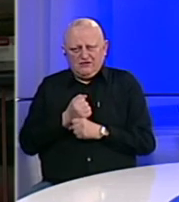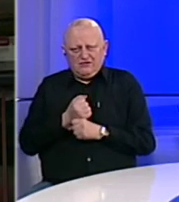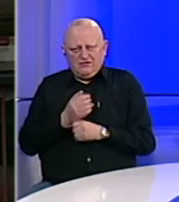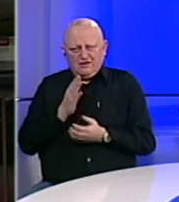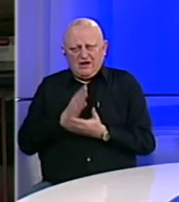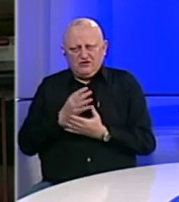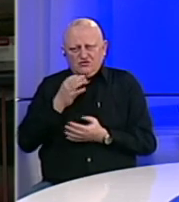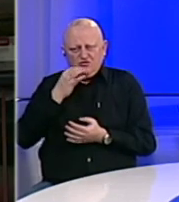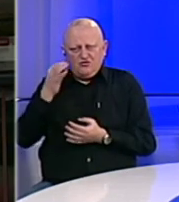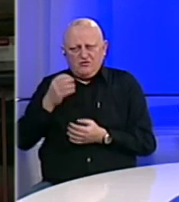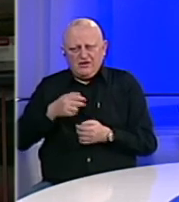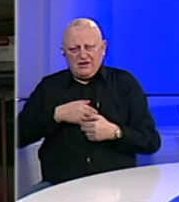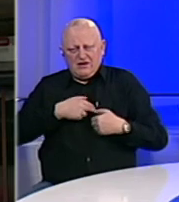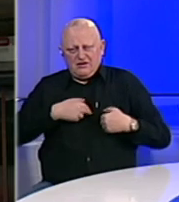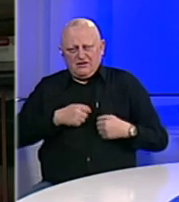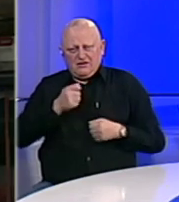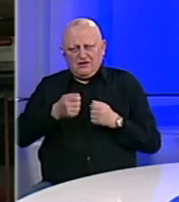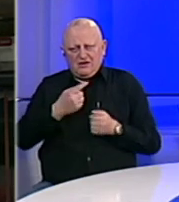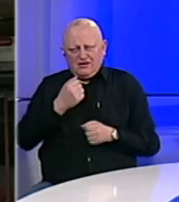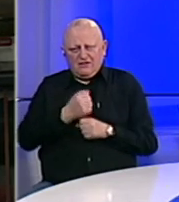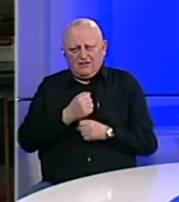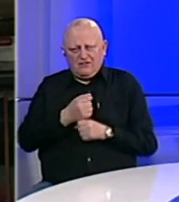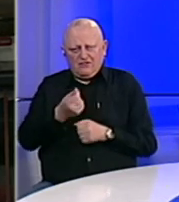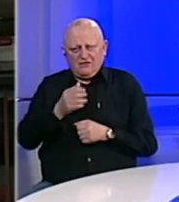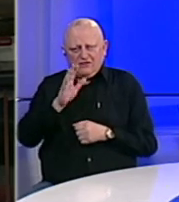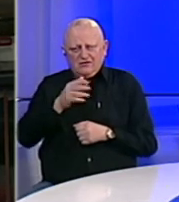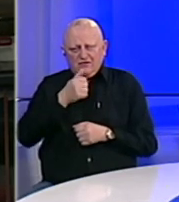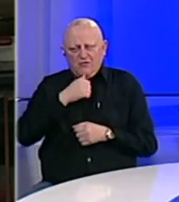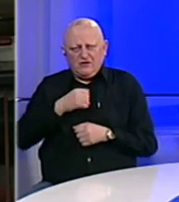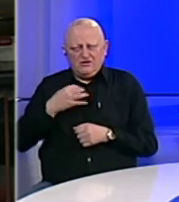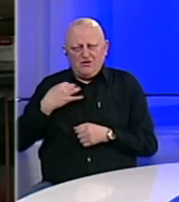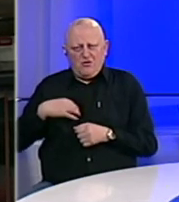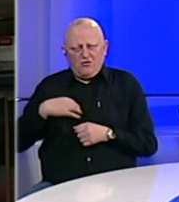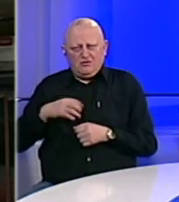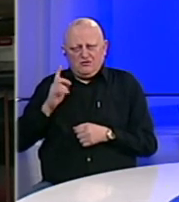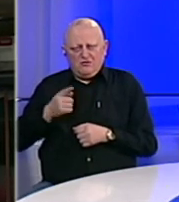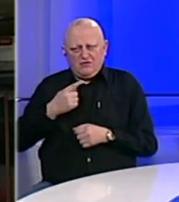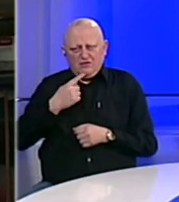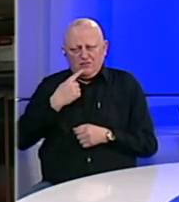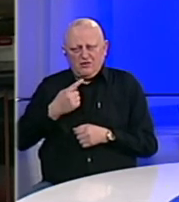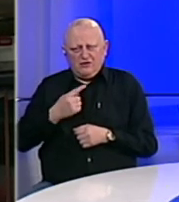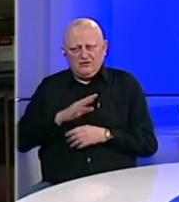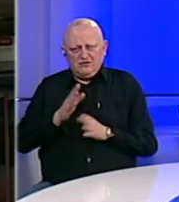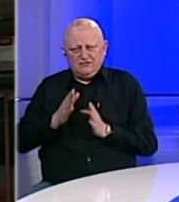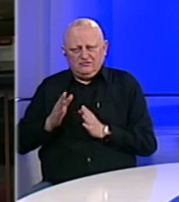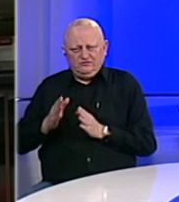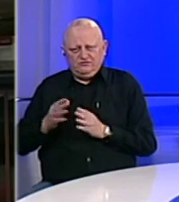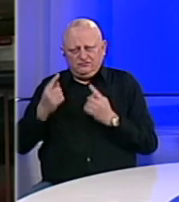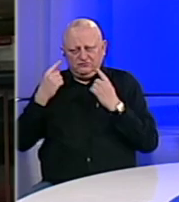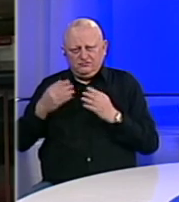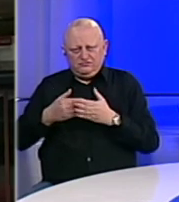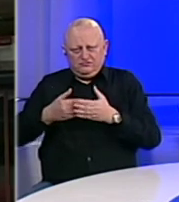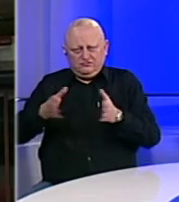a kada su u pitanju donacije radi se o novstvu njihovih polednjih obveznika, mora se rediti sve maksimalno